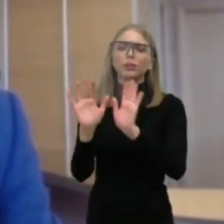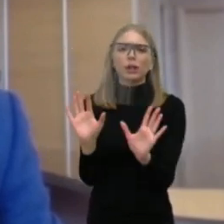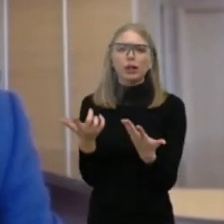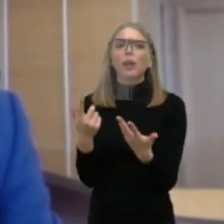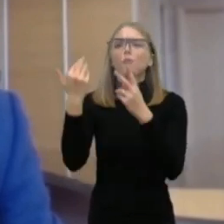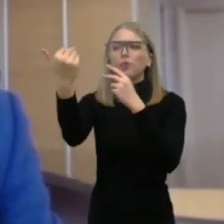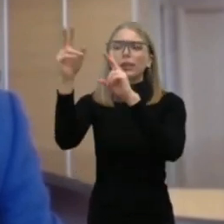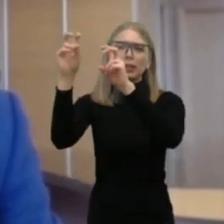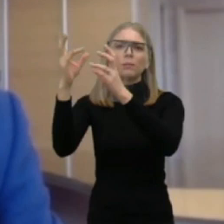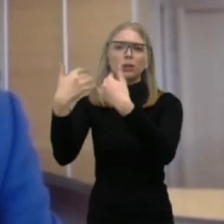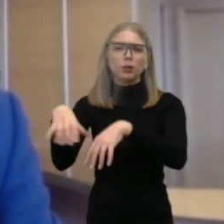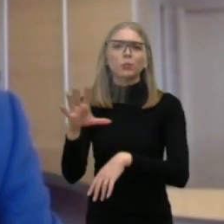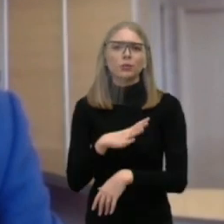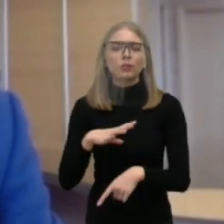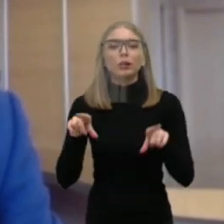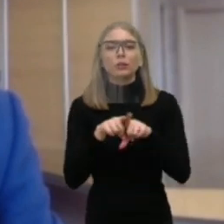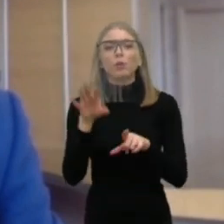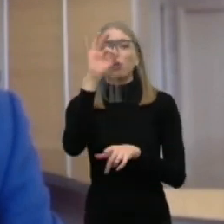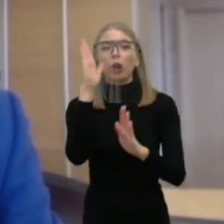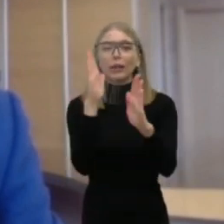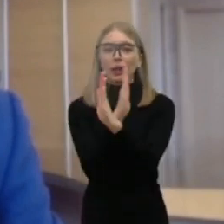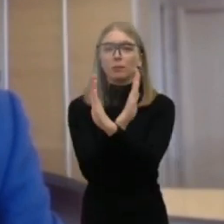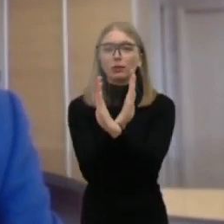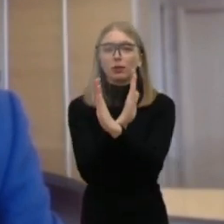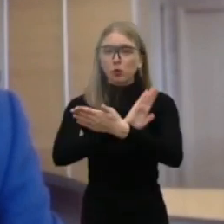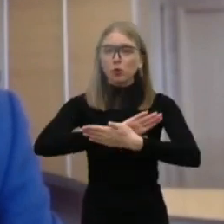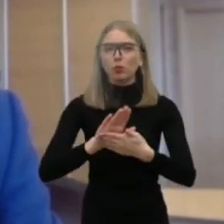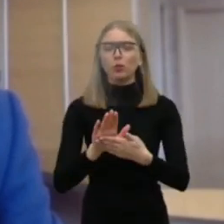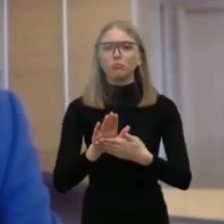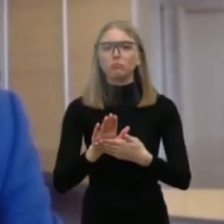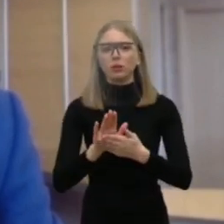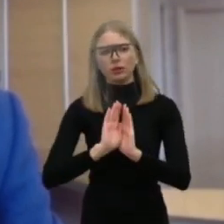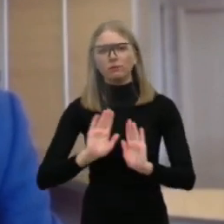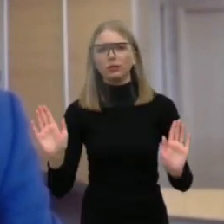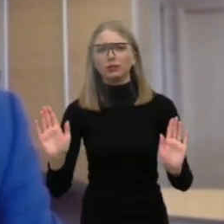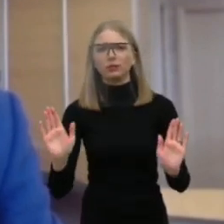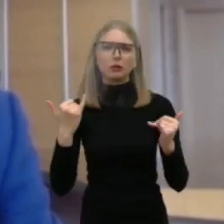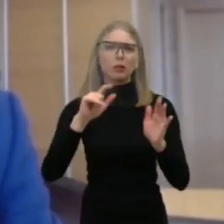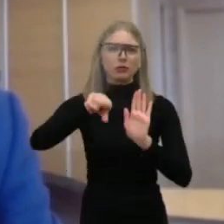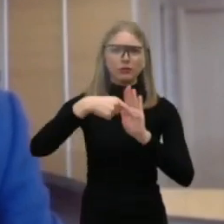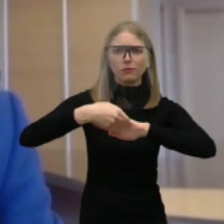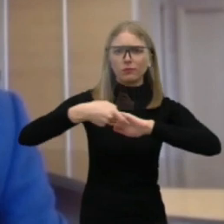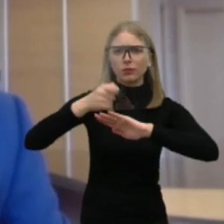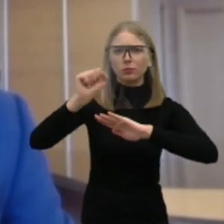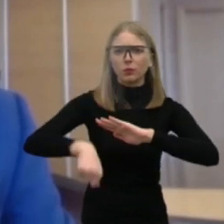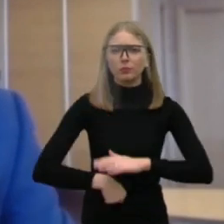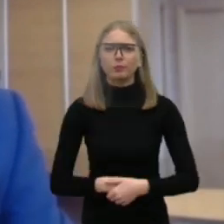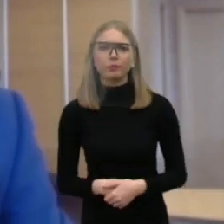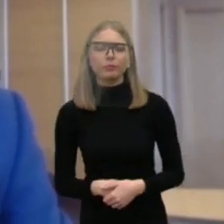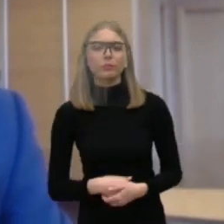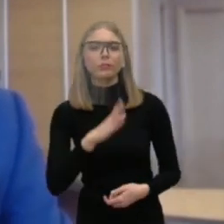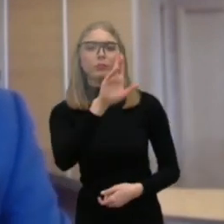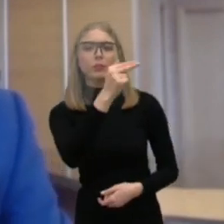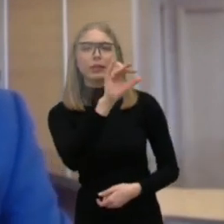žalių įmotiščių klausimai. Taip kad čia gal sustosiu ir, milai, atsakysiu jūsų klausimus. Ramūnas Jekobauskas,